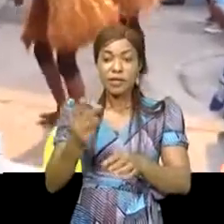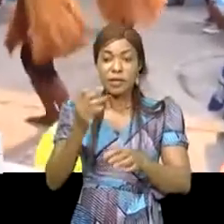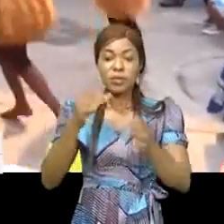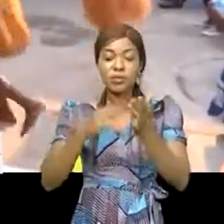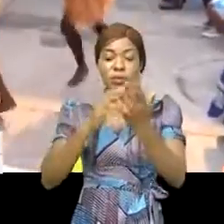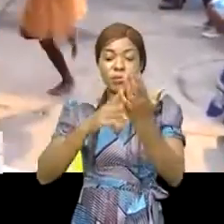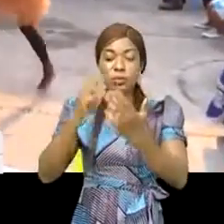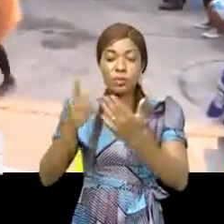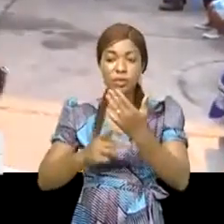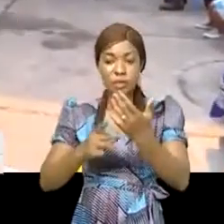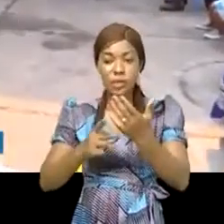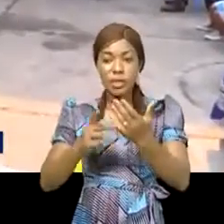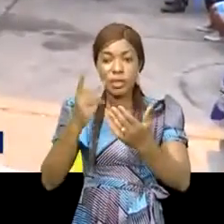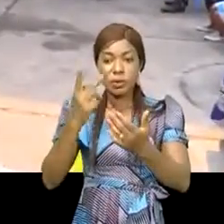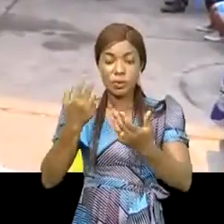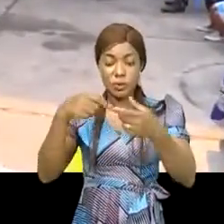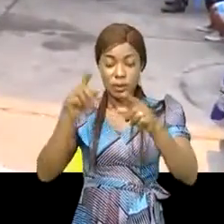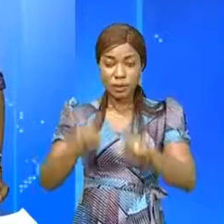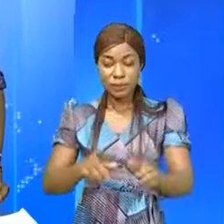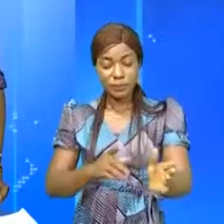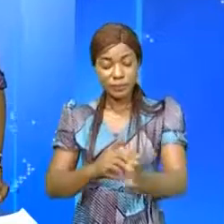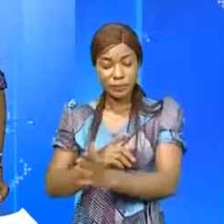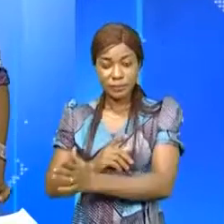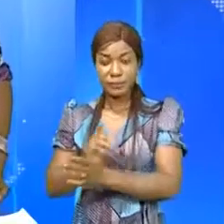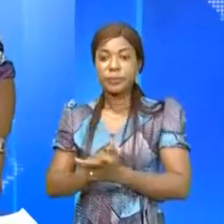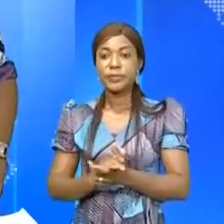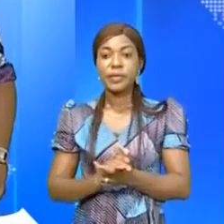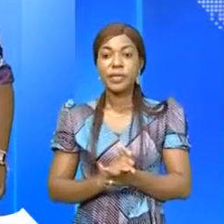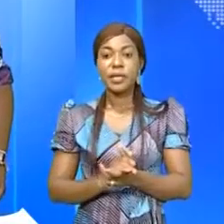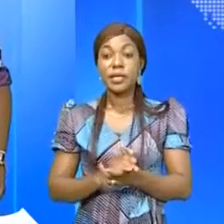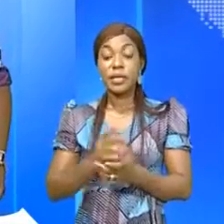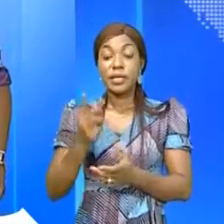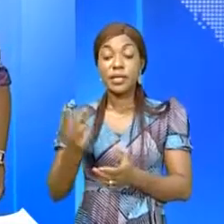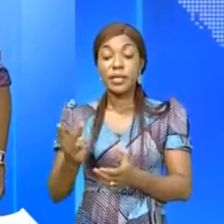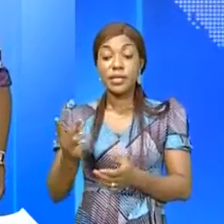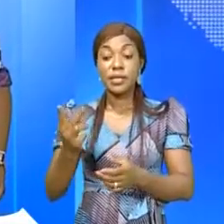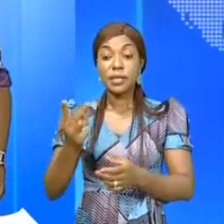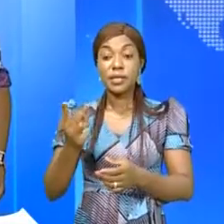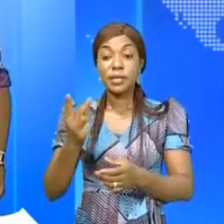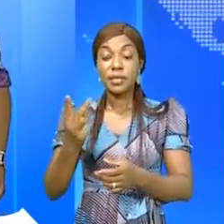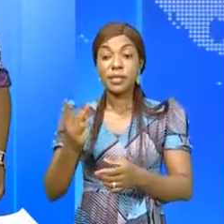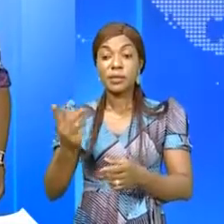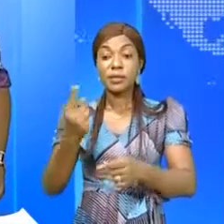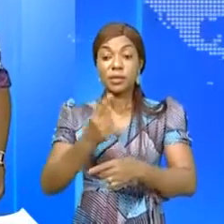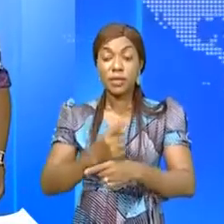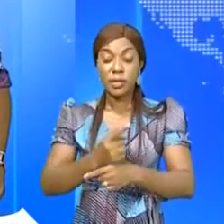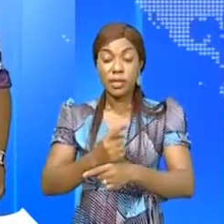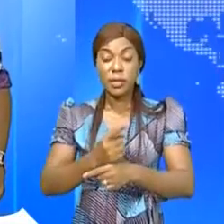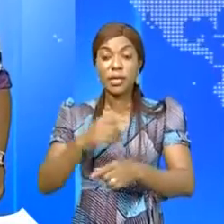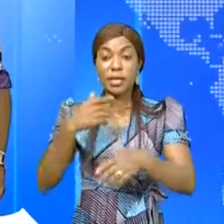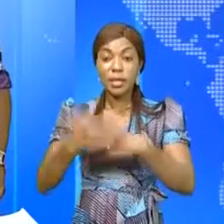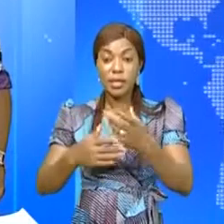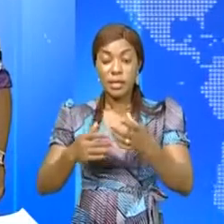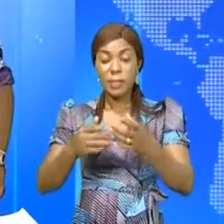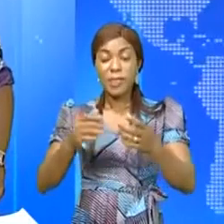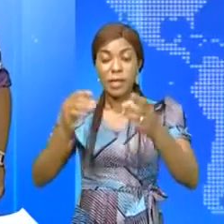pour une période allant de 3 à 10 ans. Et puis en fait la deuxième journée du séjour de travail du chef de la maison civile du chef